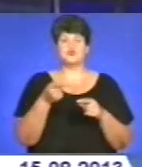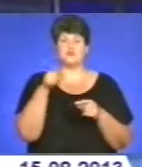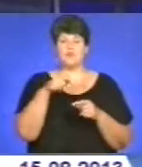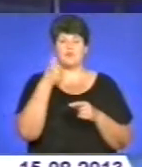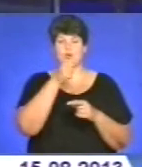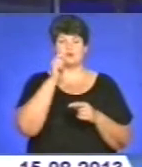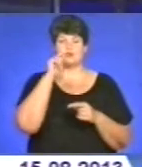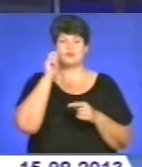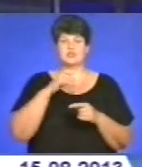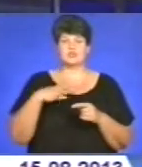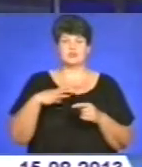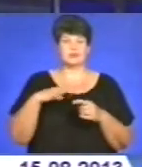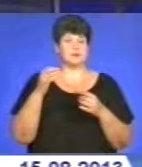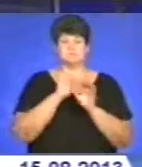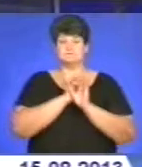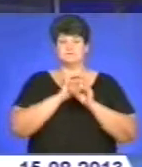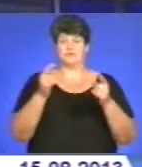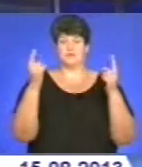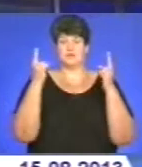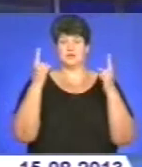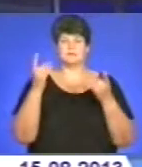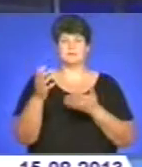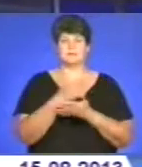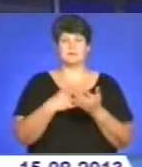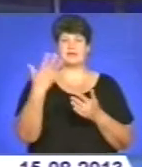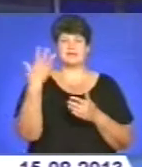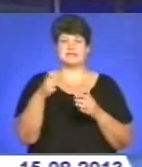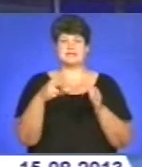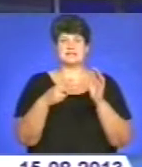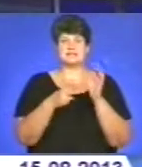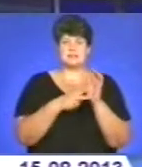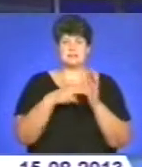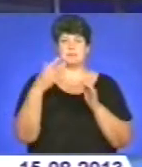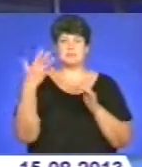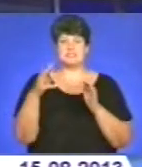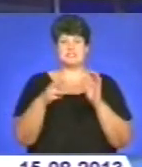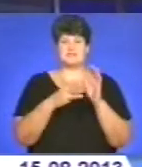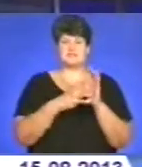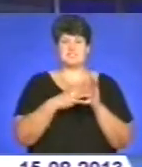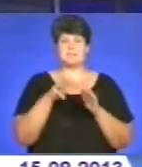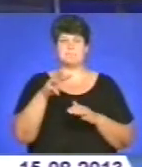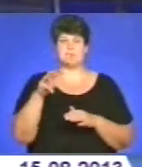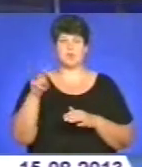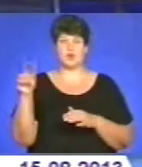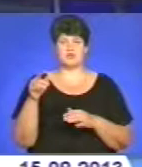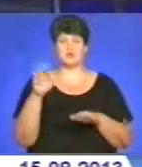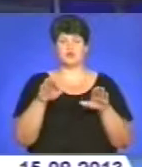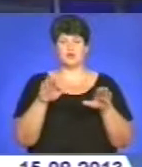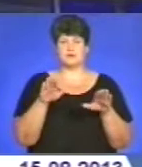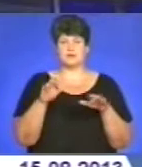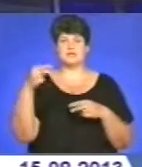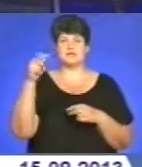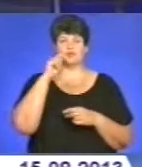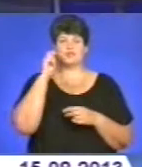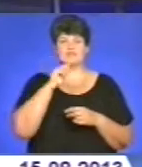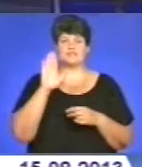очікується рекордний урожай зерна – 57-58 мільйонів тонн. Президент України Віктор